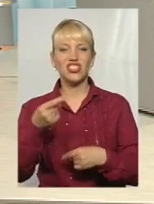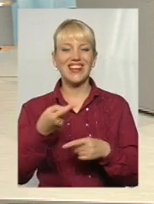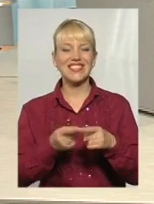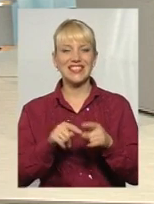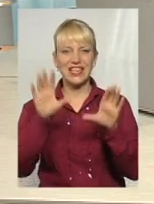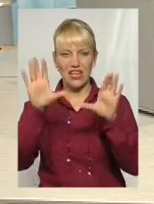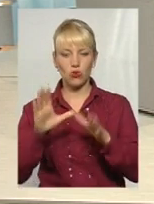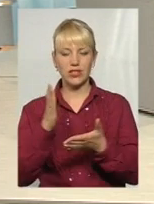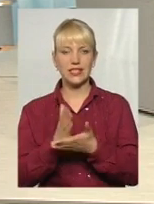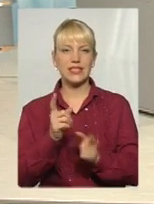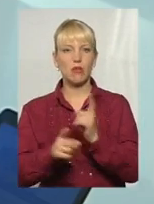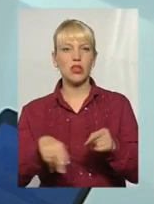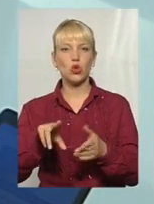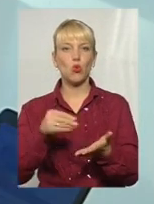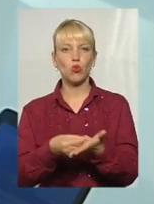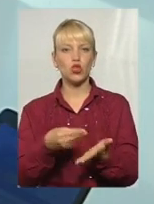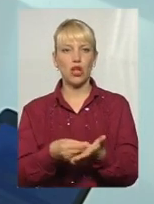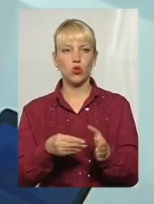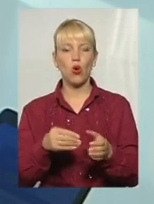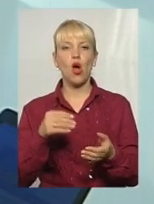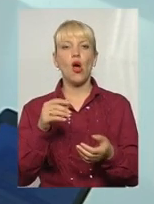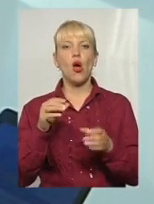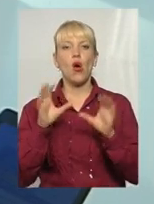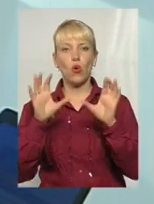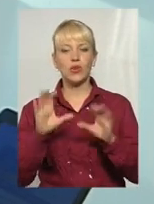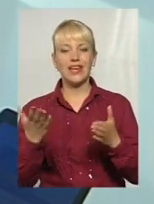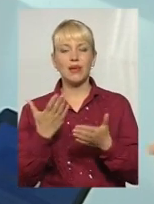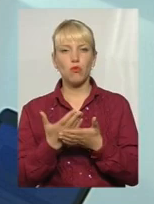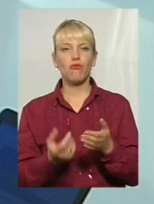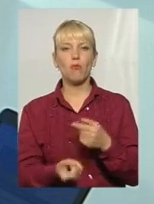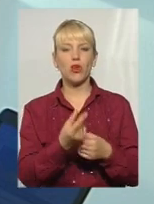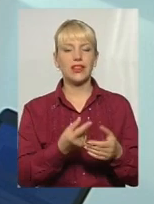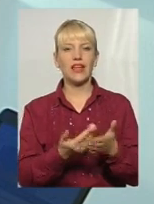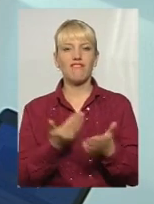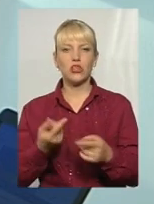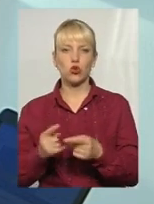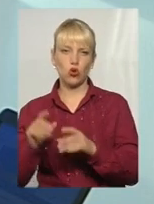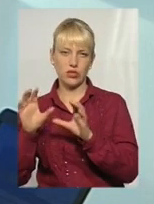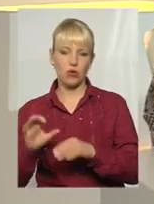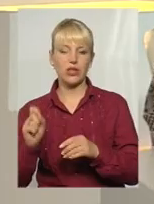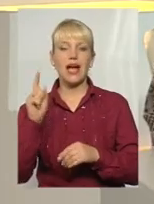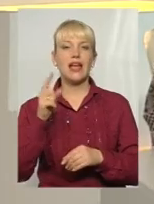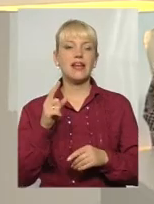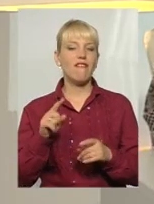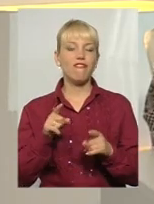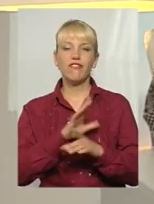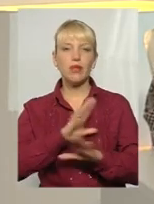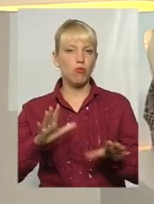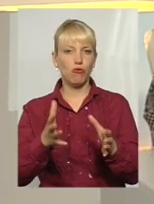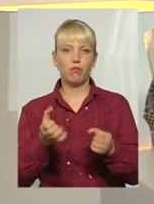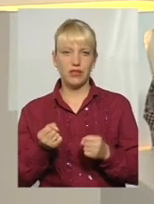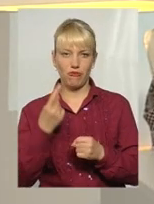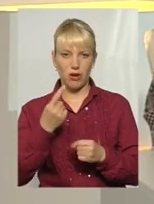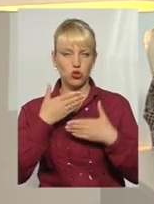бюджетного кодексу, який, скажімо, був похідний від цього закону, але він навіть і в першому читанні не прийнявся, але